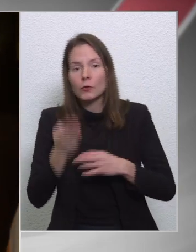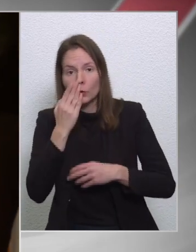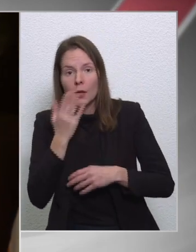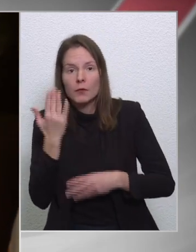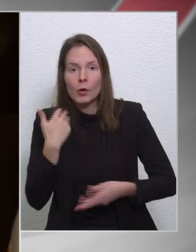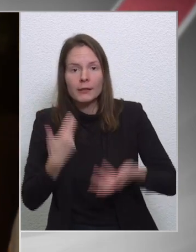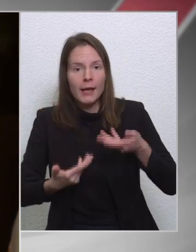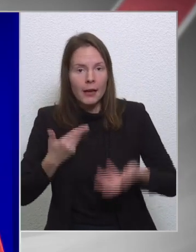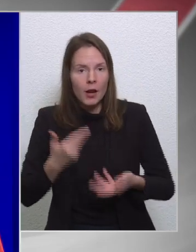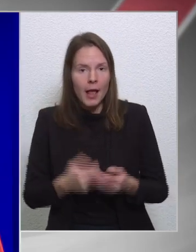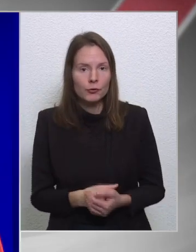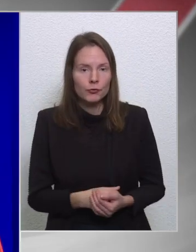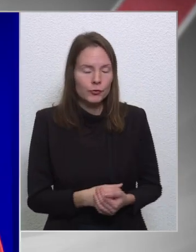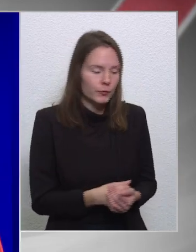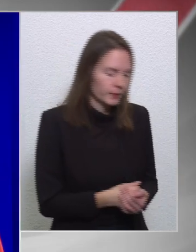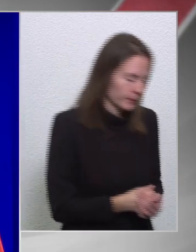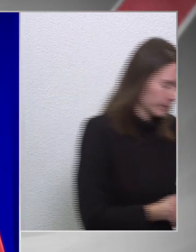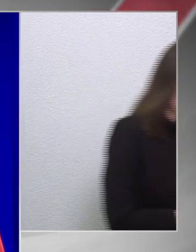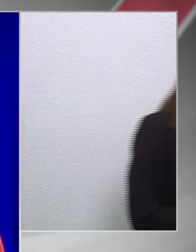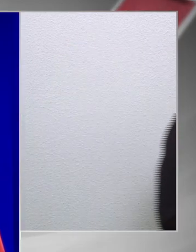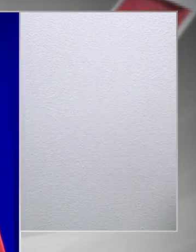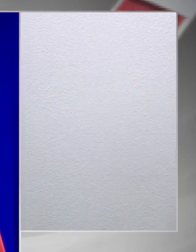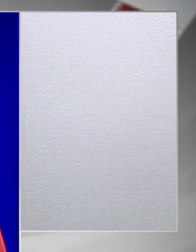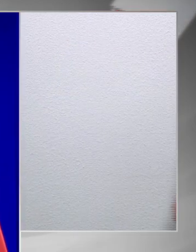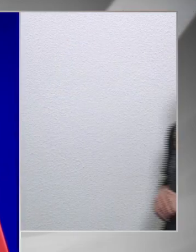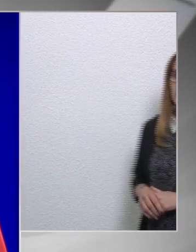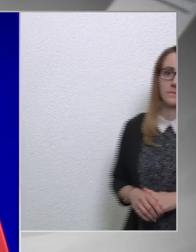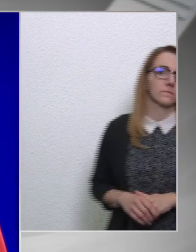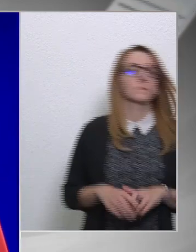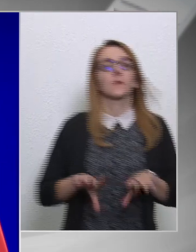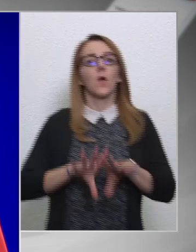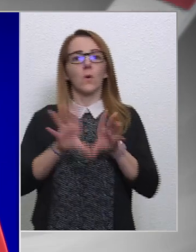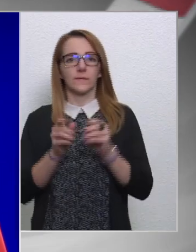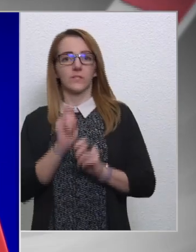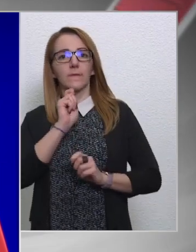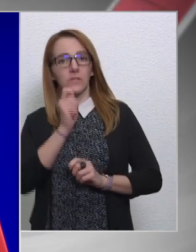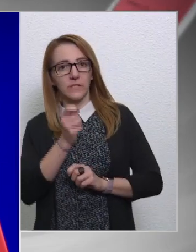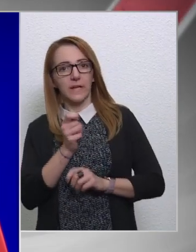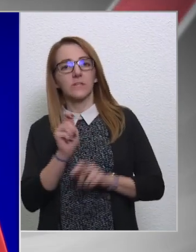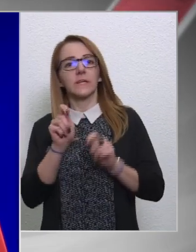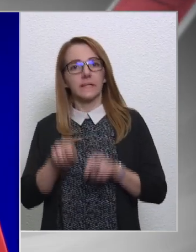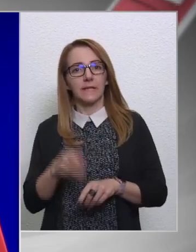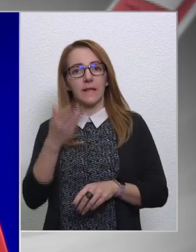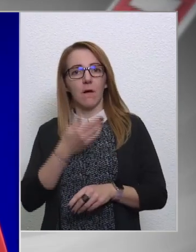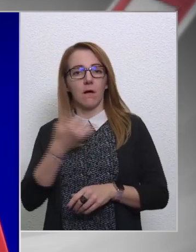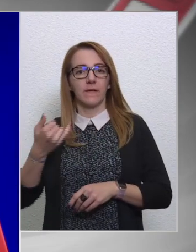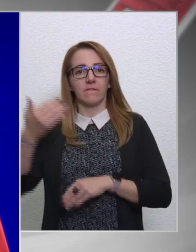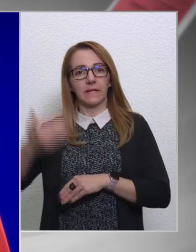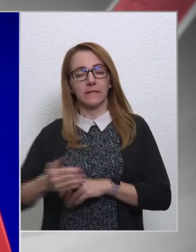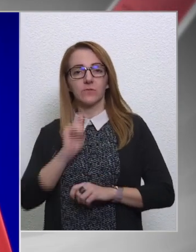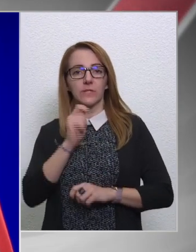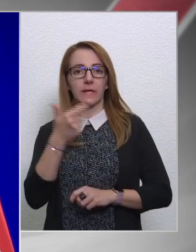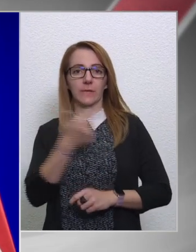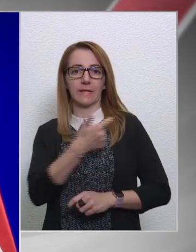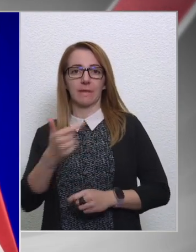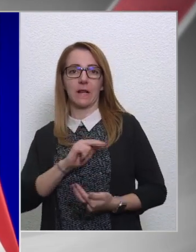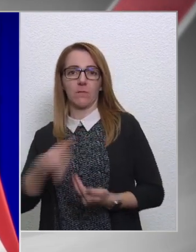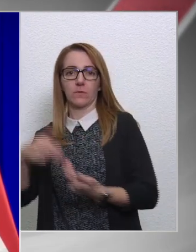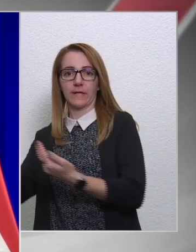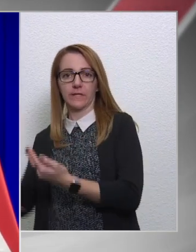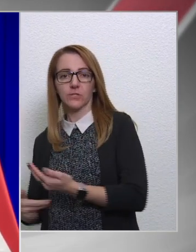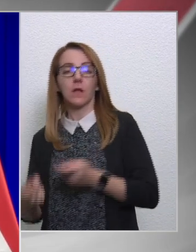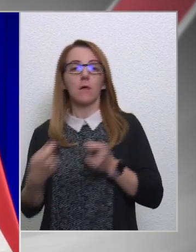tájgyalásokat. Összességében sikeresnek ítélem, ha évvégéig sikerül a két megállapodást aláírnunk. Tehát megvan a